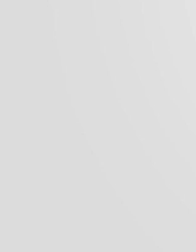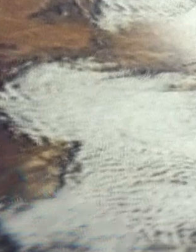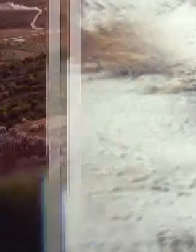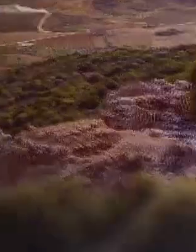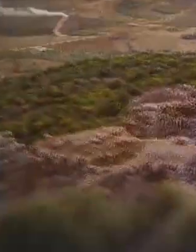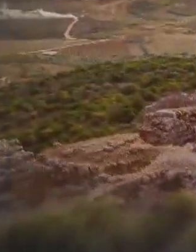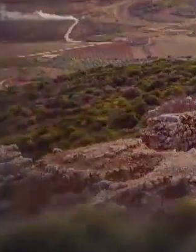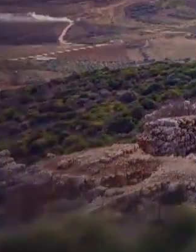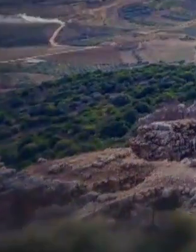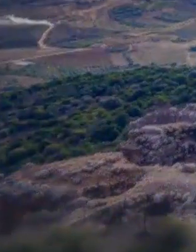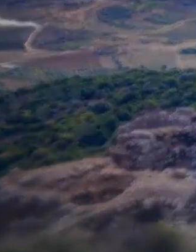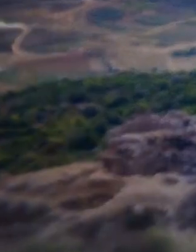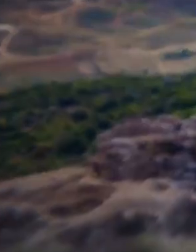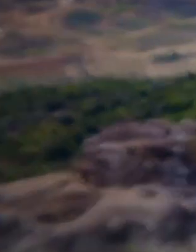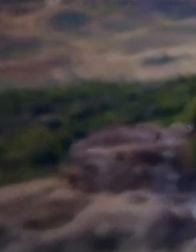וחוסרים.